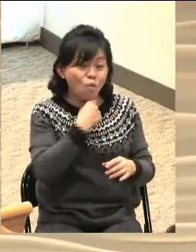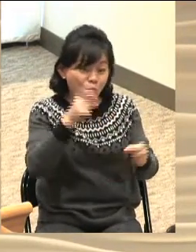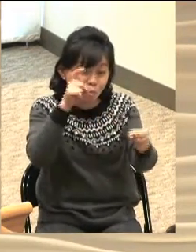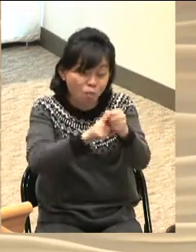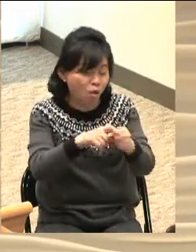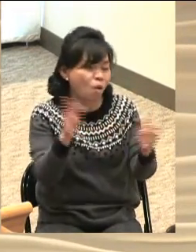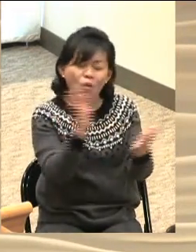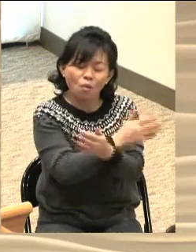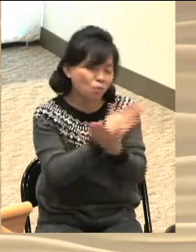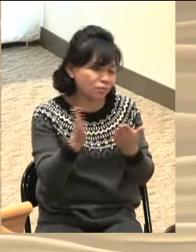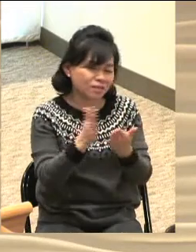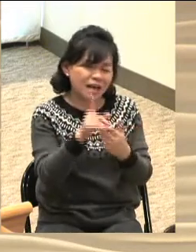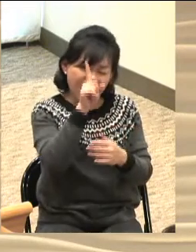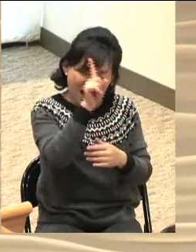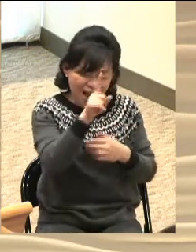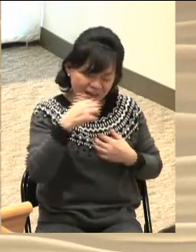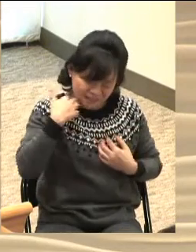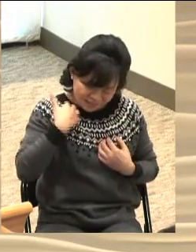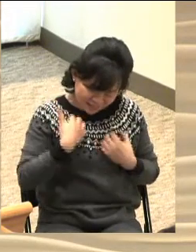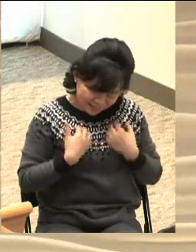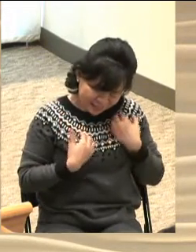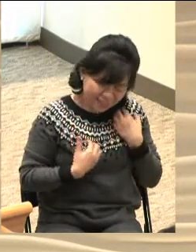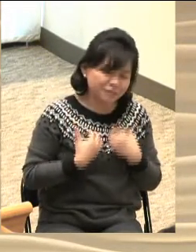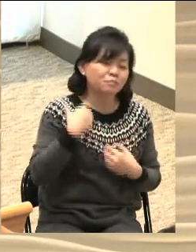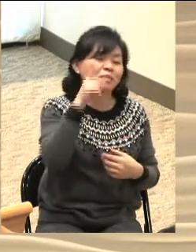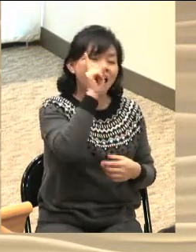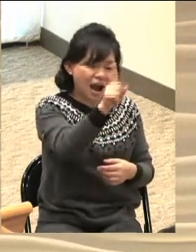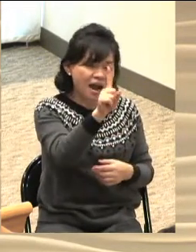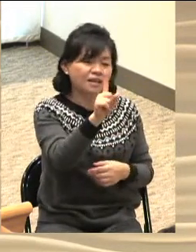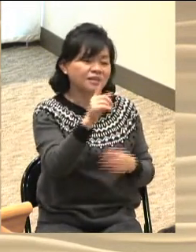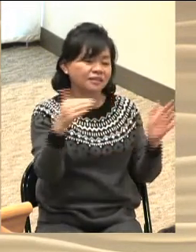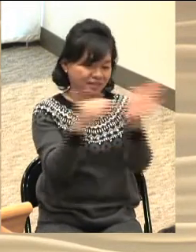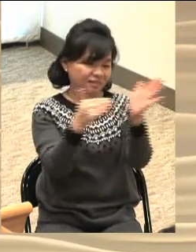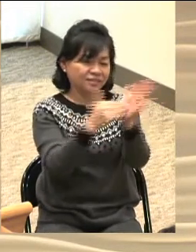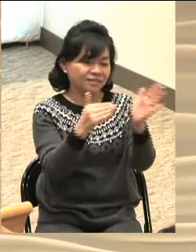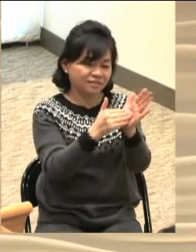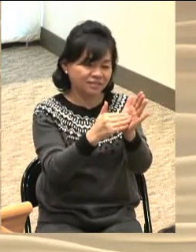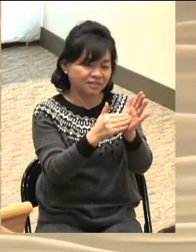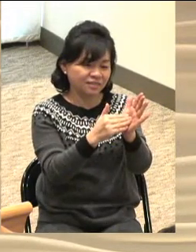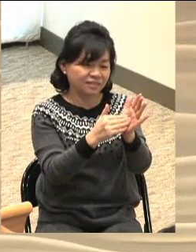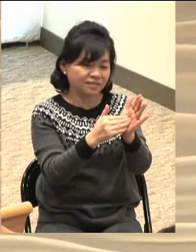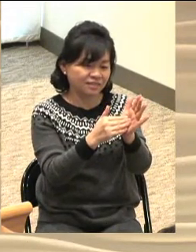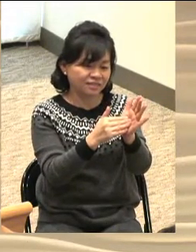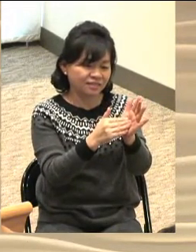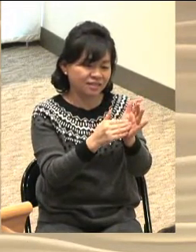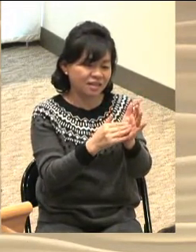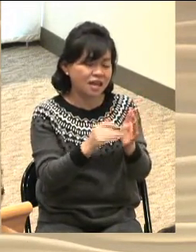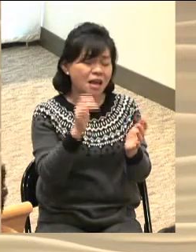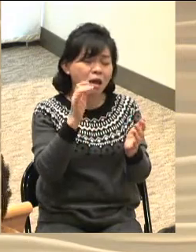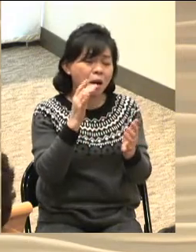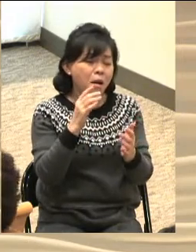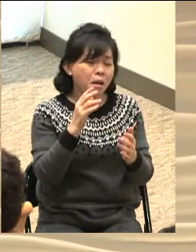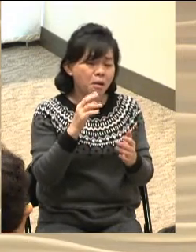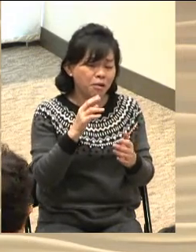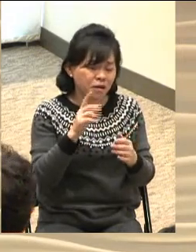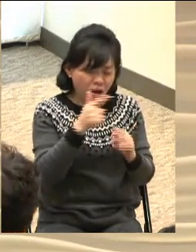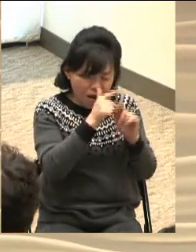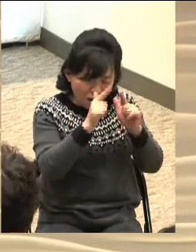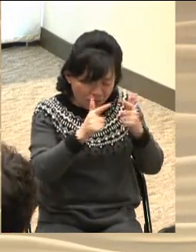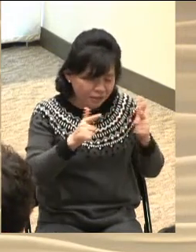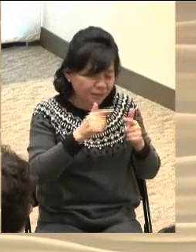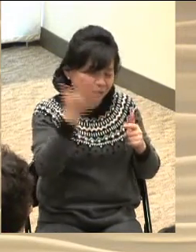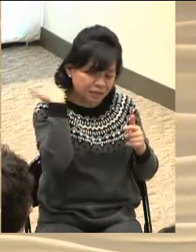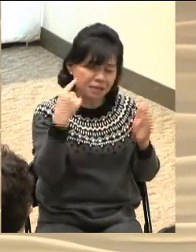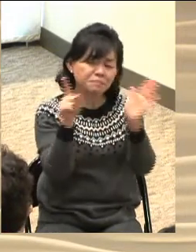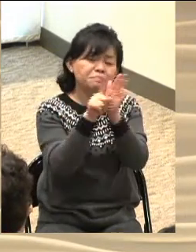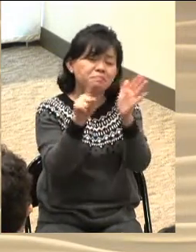사도 바울이 신라와 함께 빌리뽀 감옥에서 온몸의 매질을 당하고 그 춥고 불결하고 어두운